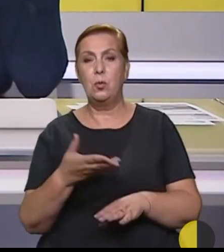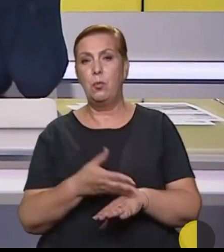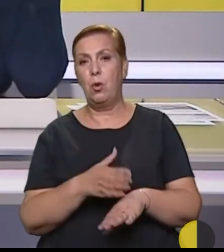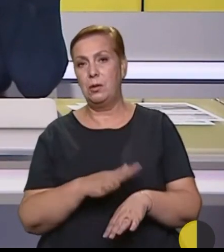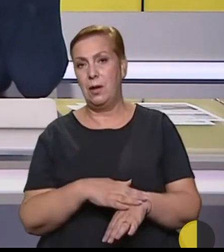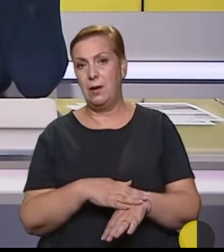Полтави. Дякую.